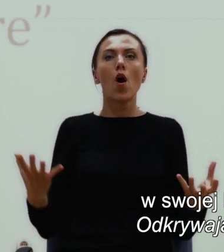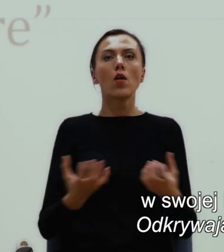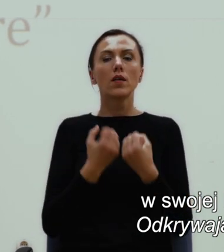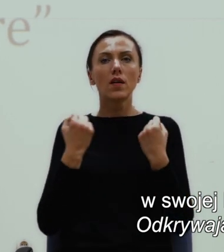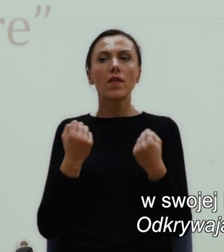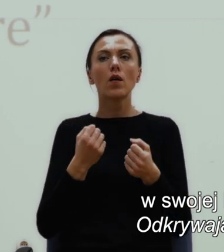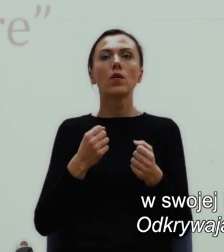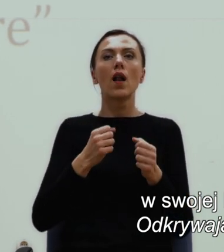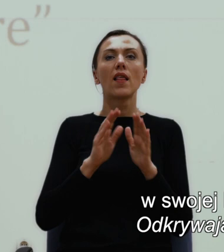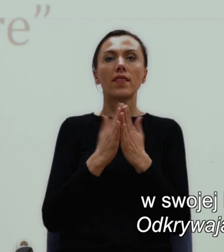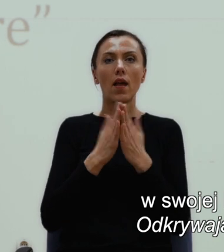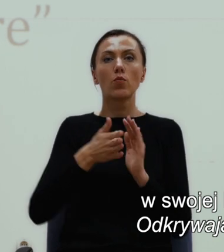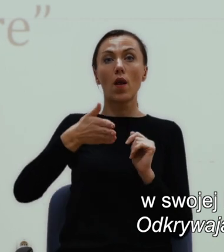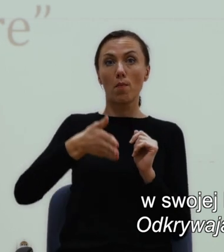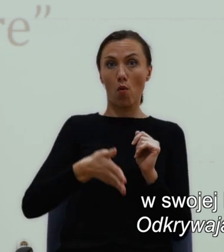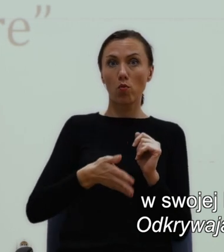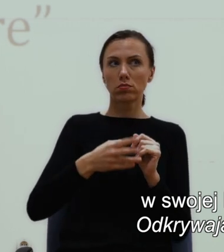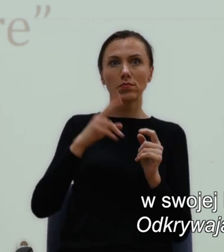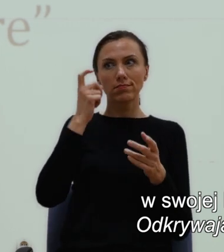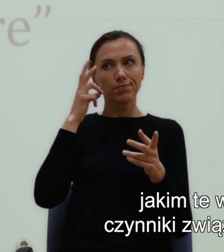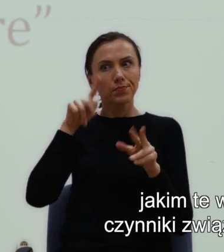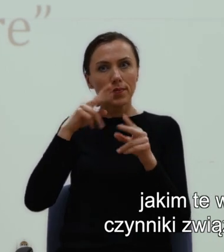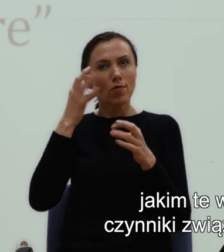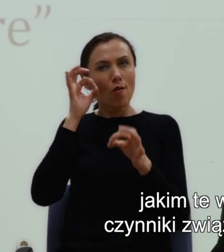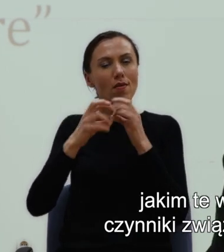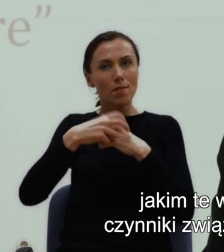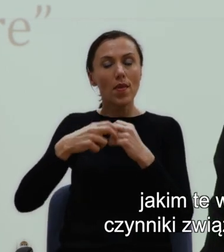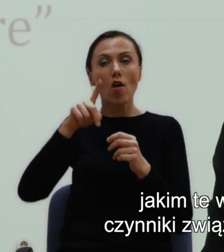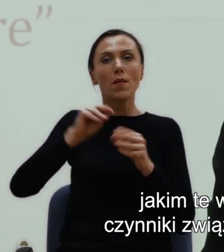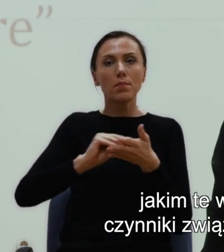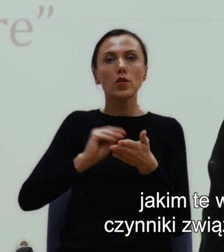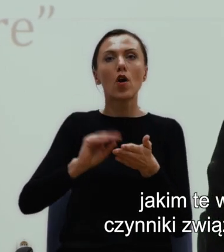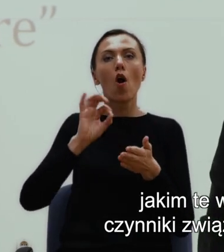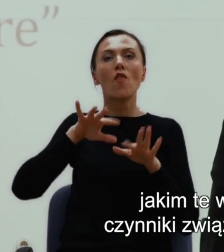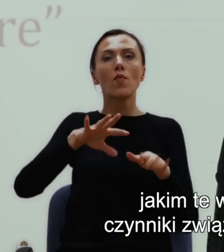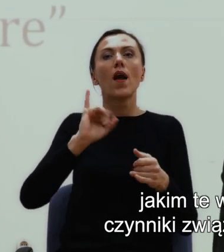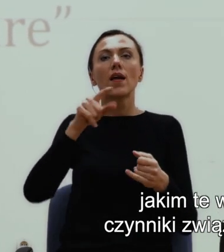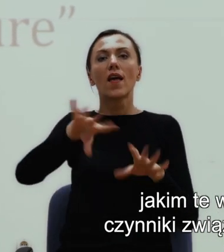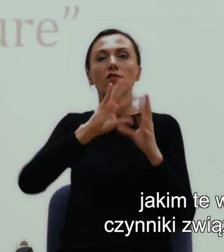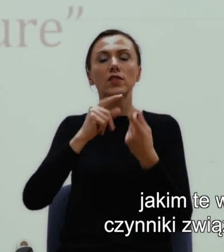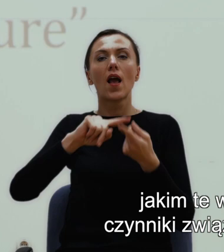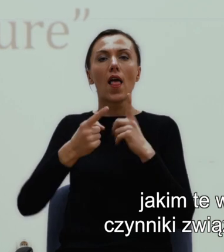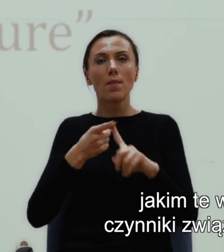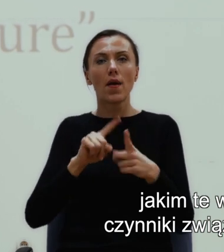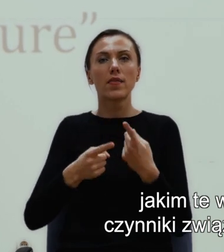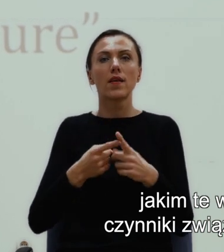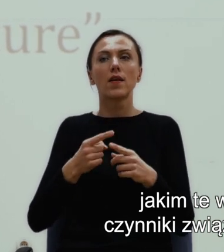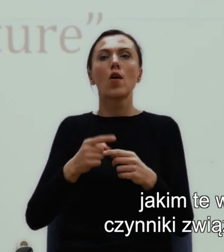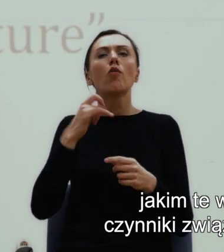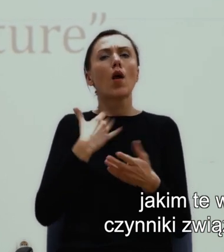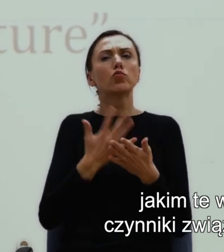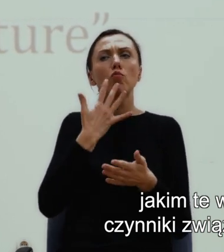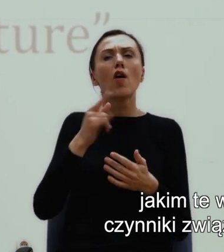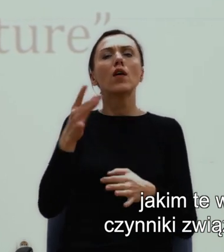literaturę południa, pisze o wpływie, jakim te wszystkie czynniki, o których mówiłem, czynniki związane z historią